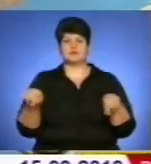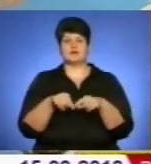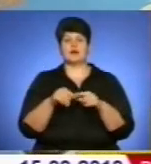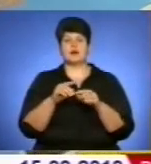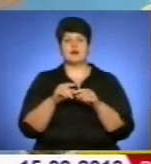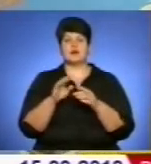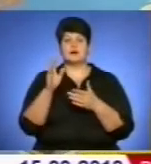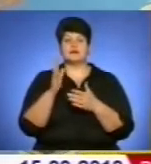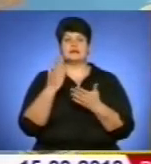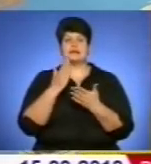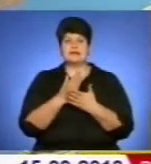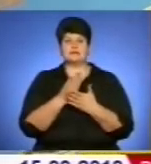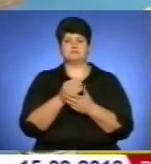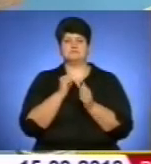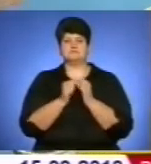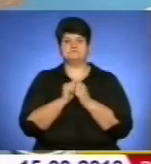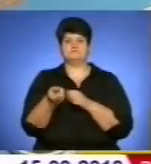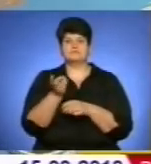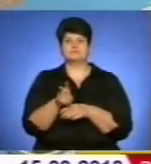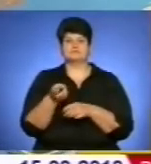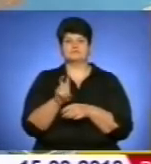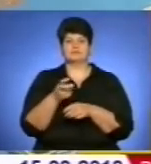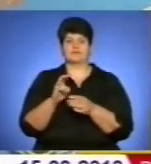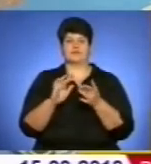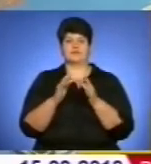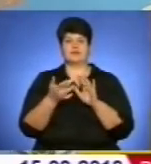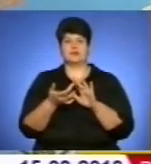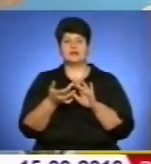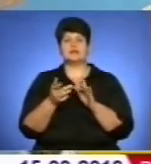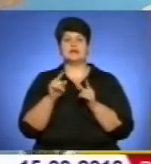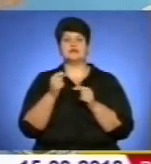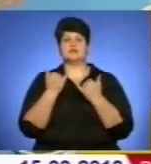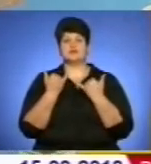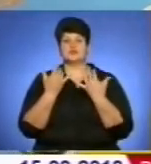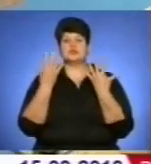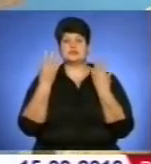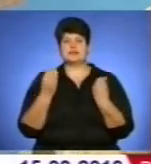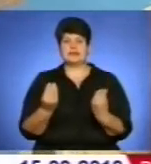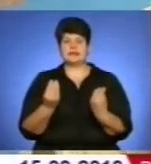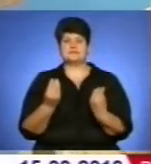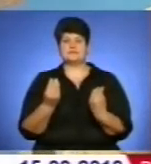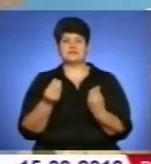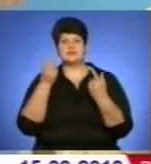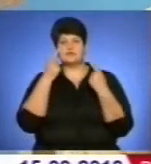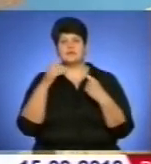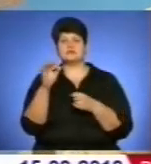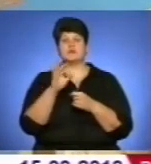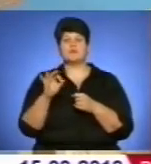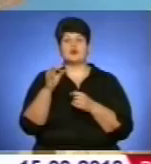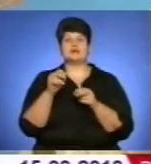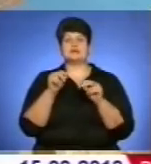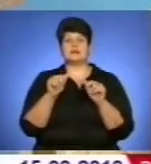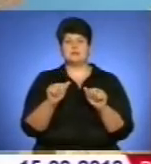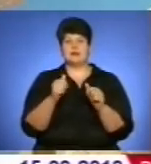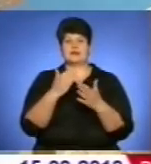свою роботу і публічна кадастрова карта. Також у першій історії України відкрито доступ до інформації про землю. Вебпортал,